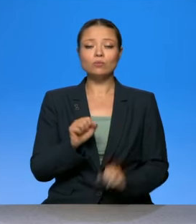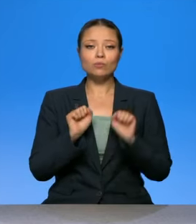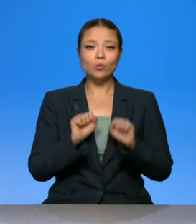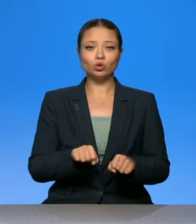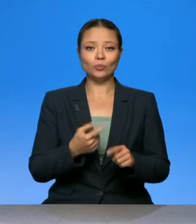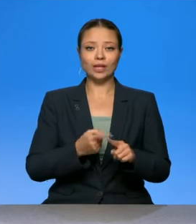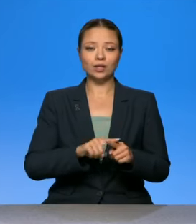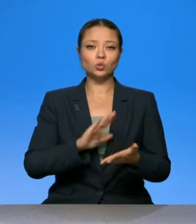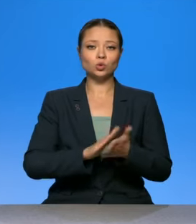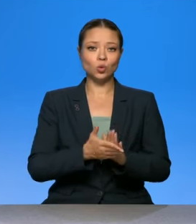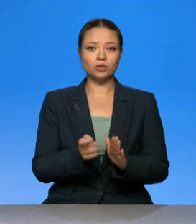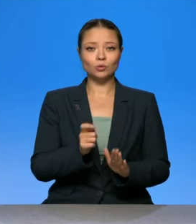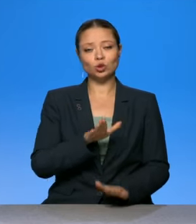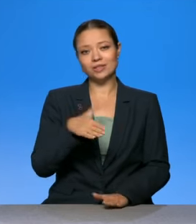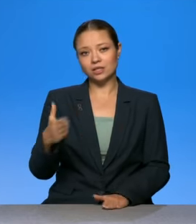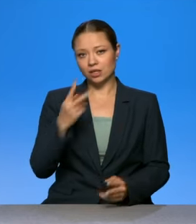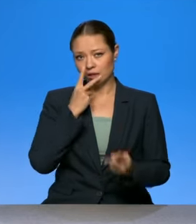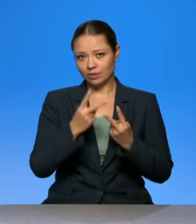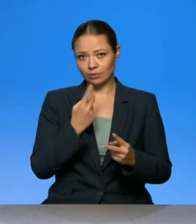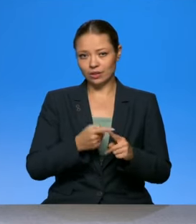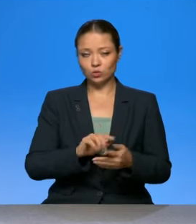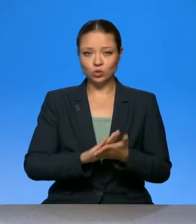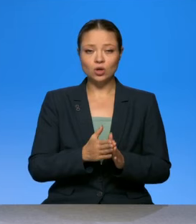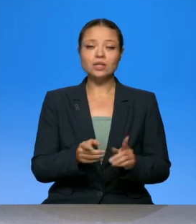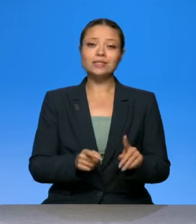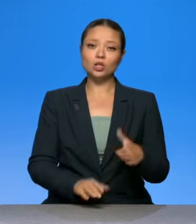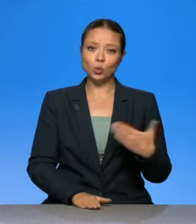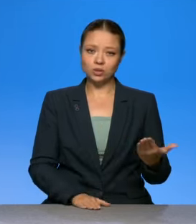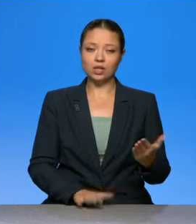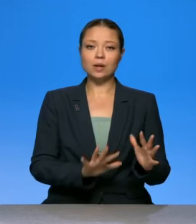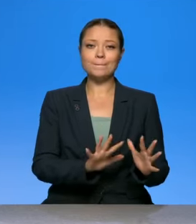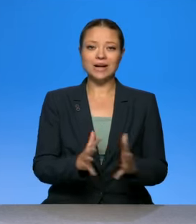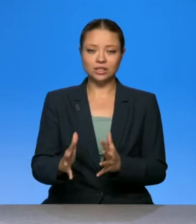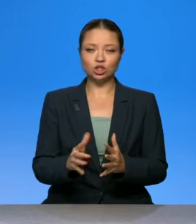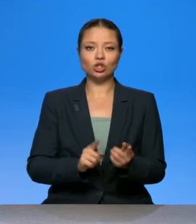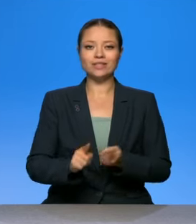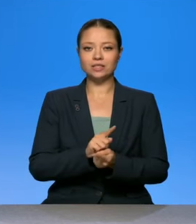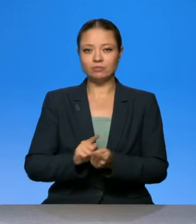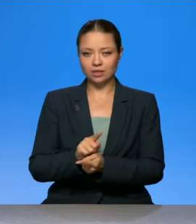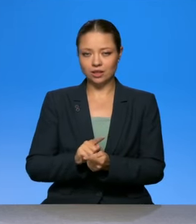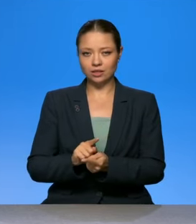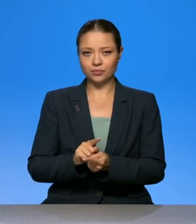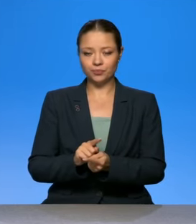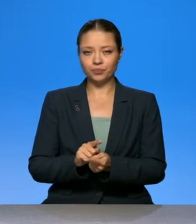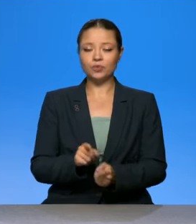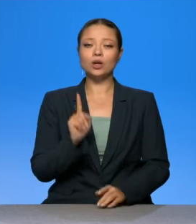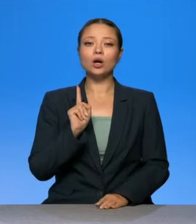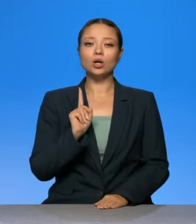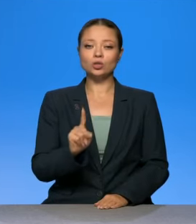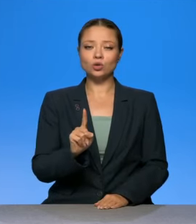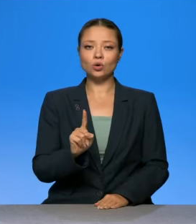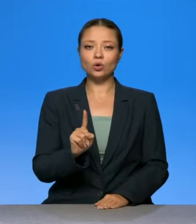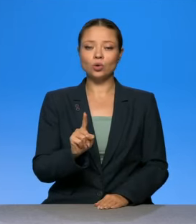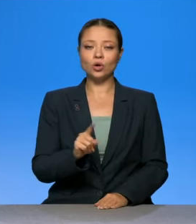эту ситуацию. Мы видим, что действительно с одной стороны произошли изменения, но за весь этот